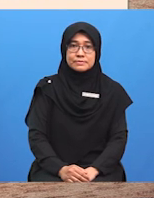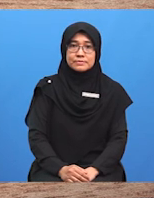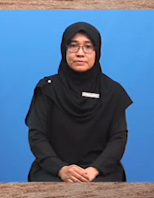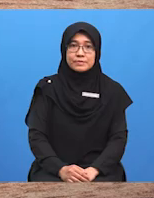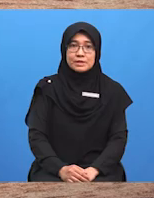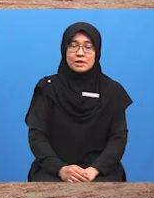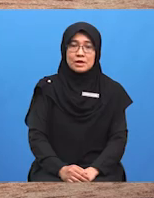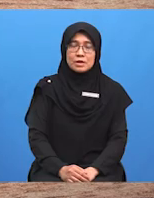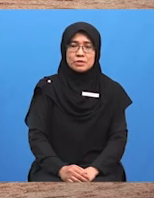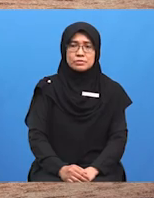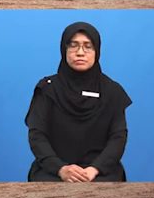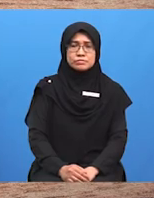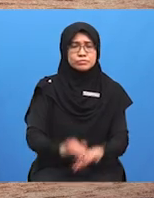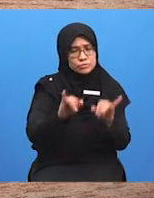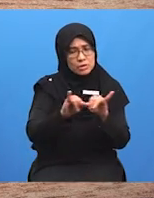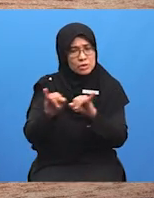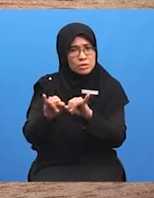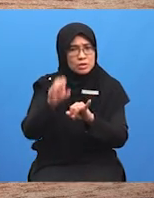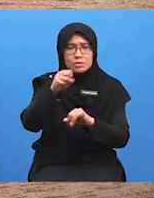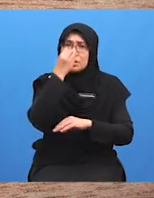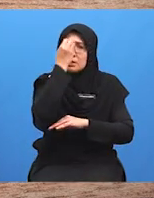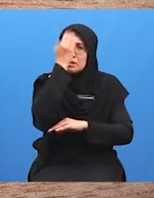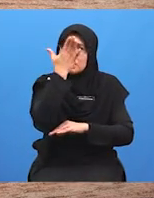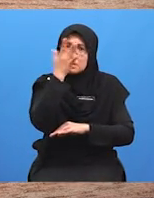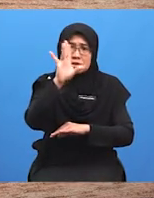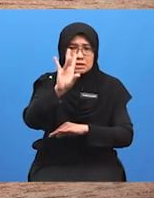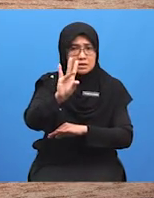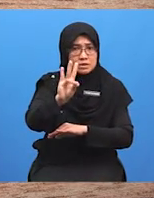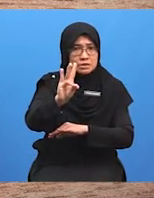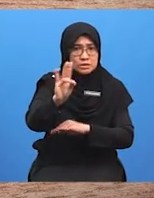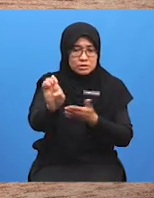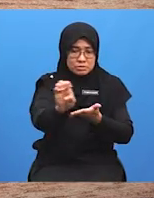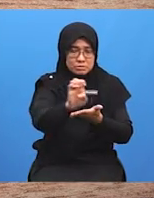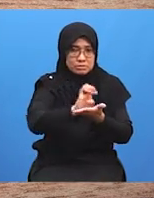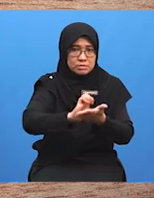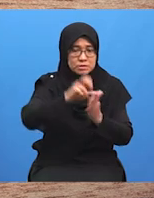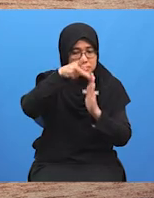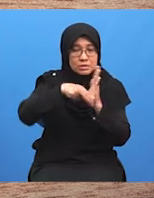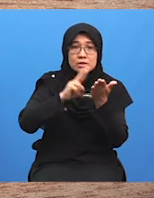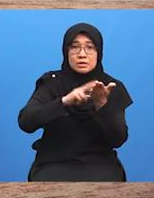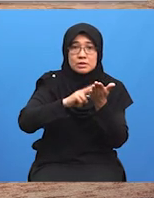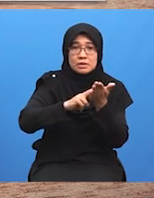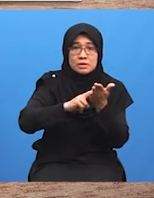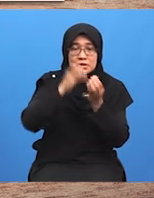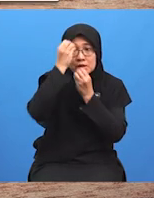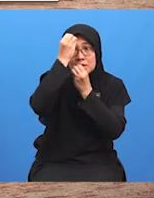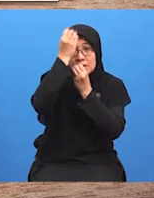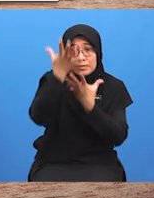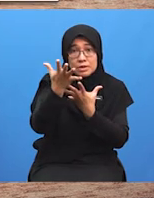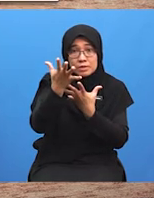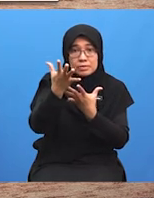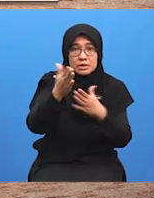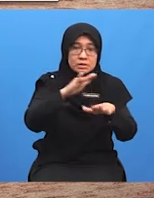Pelajar juga boleh menyatakan tujuh elemen perundingan Yang pertama, maklumat